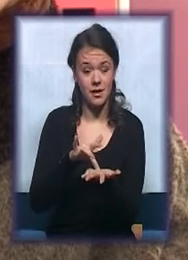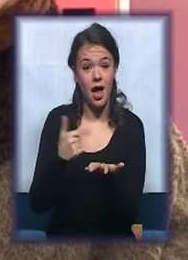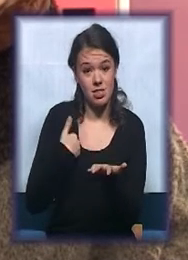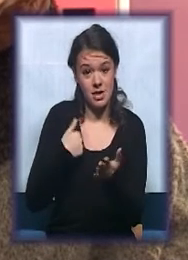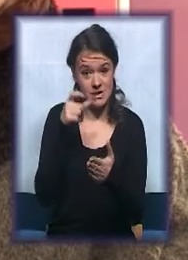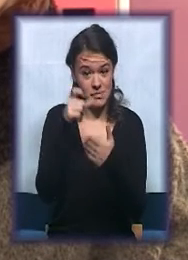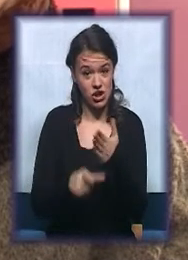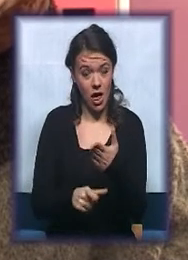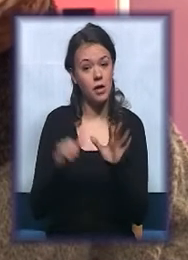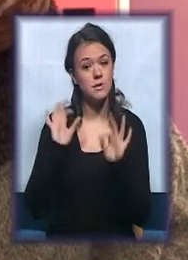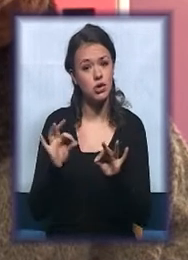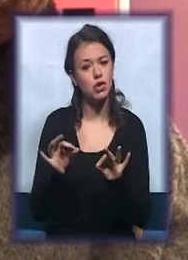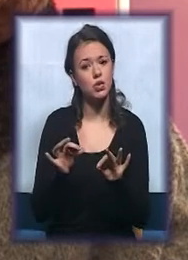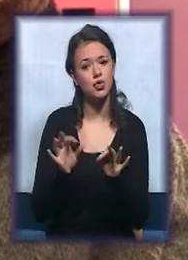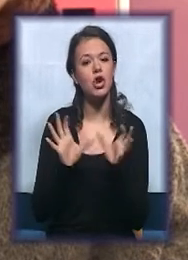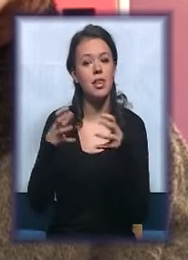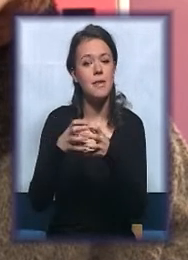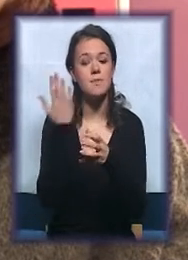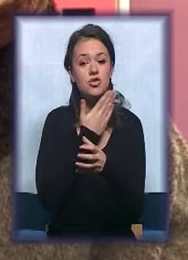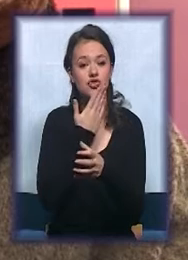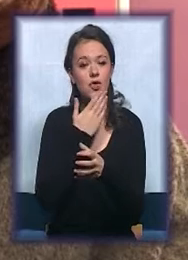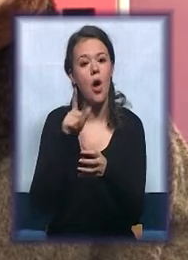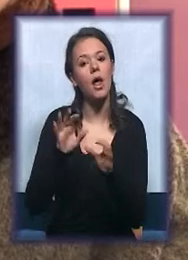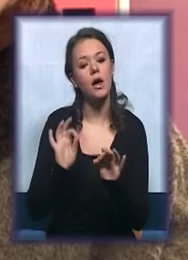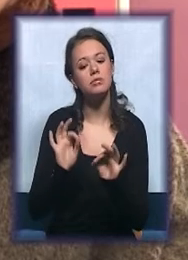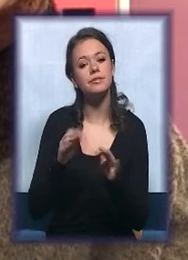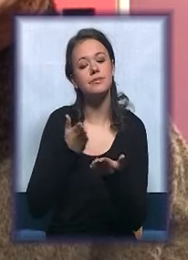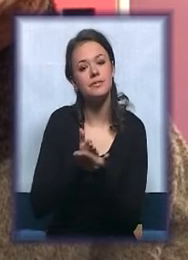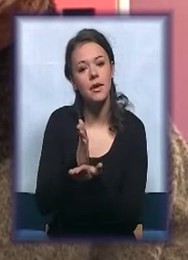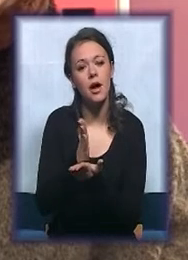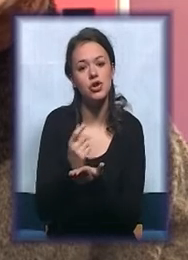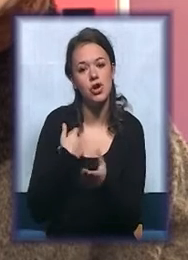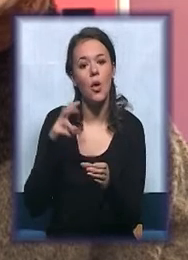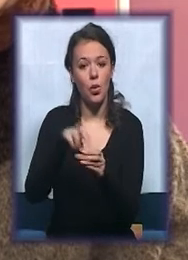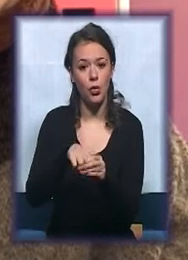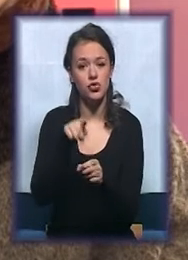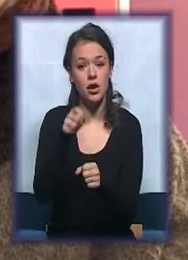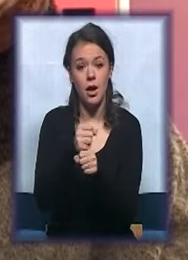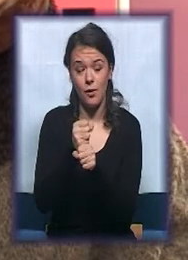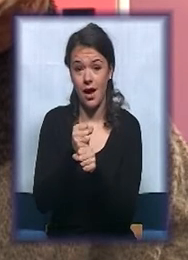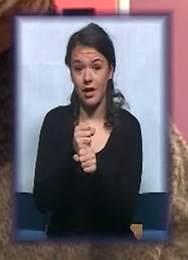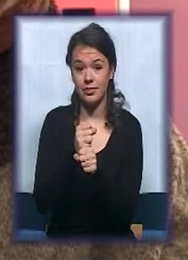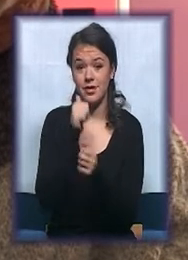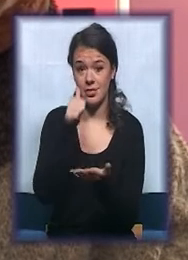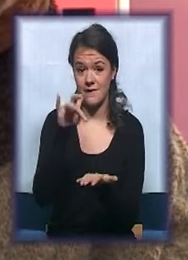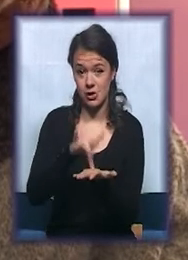član stručnog tima škole, na odgovarajući način, uključena u rade dnevnog centra.